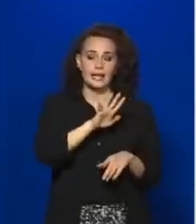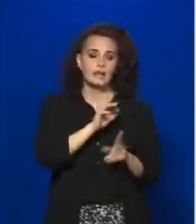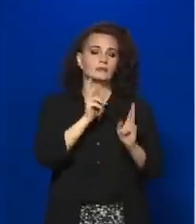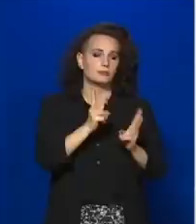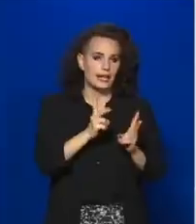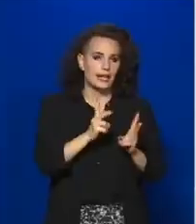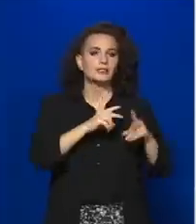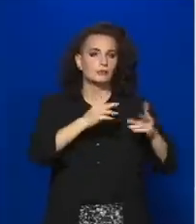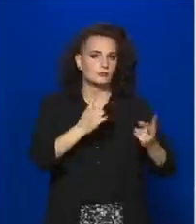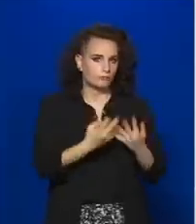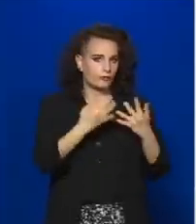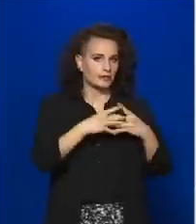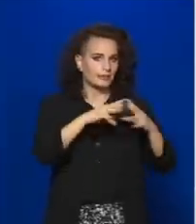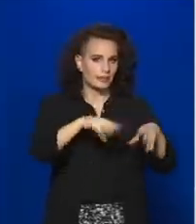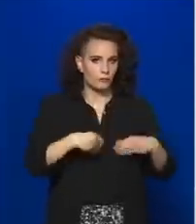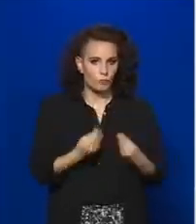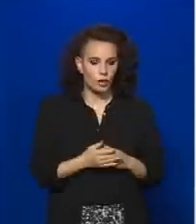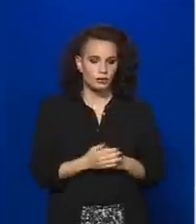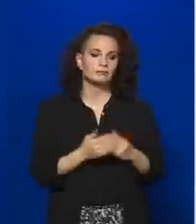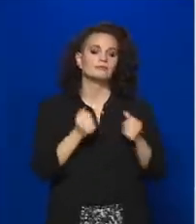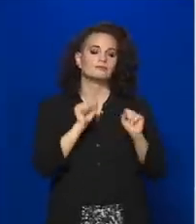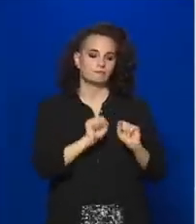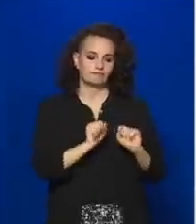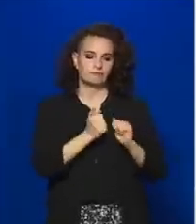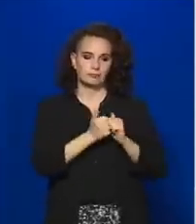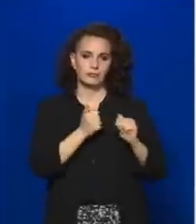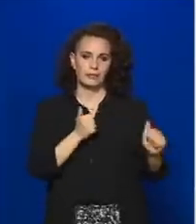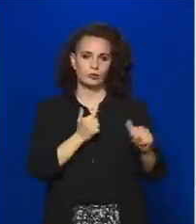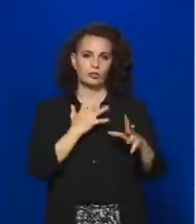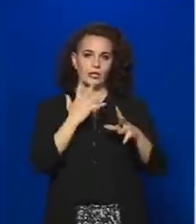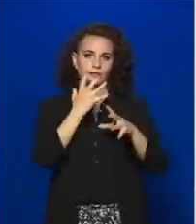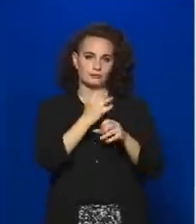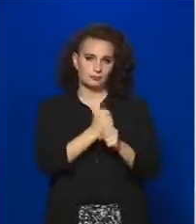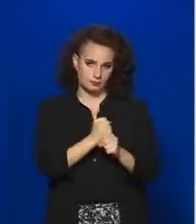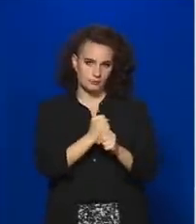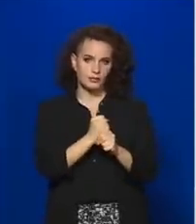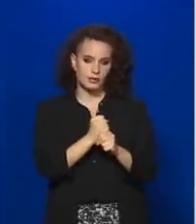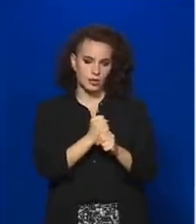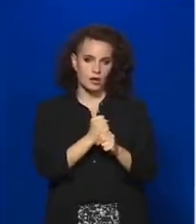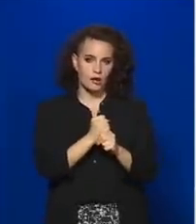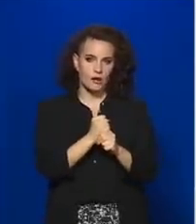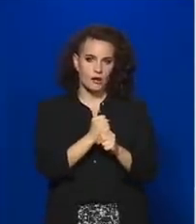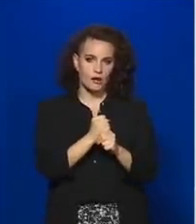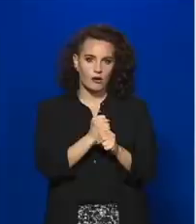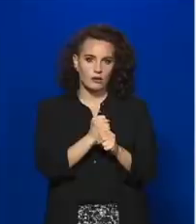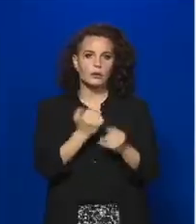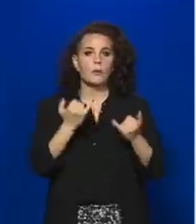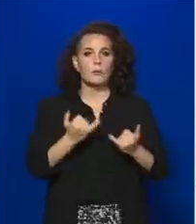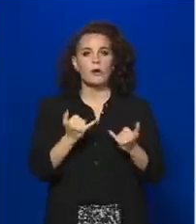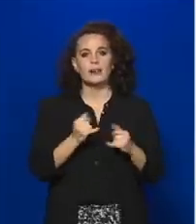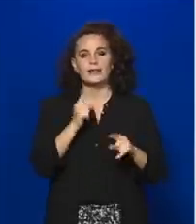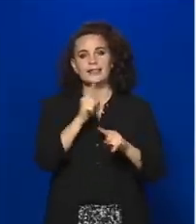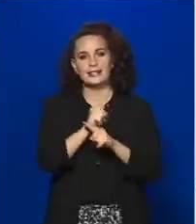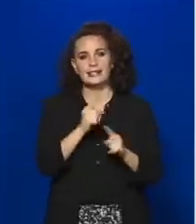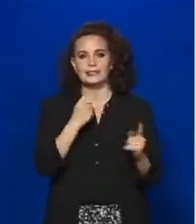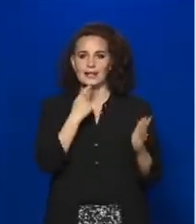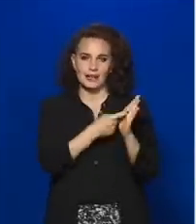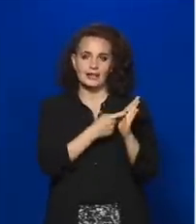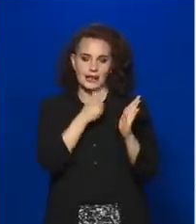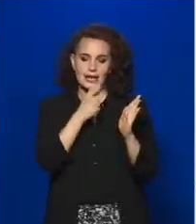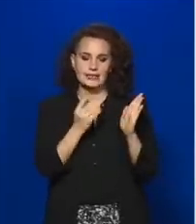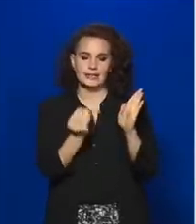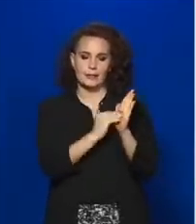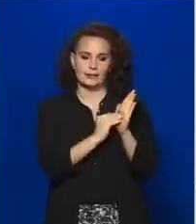szintén itt is a védőtávolság betartásáról a véletlen mai napon megjelenő rendelet külön is rendelkezik.